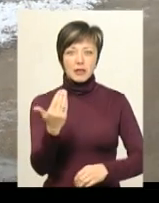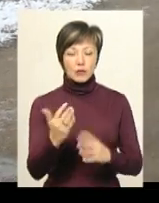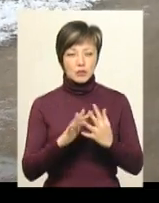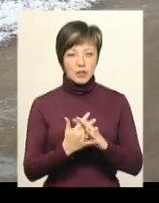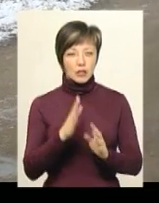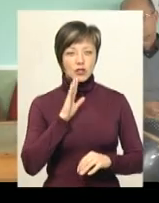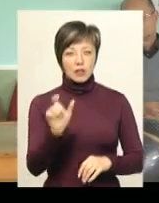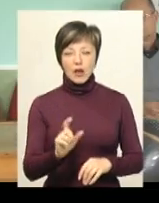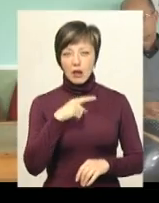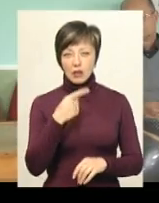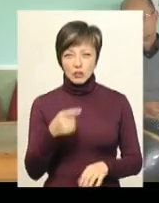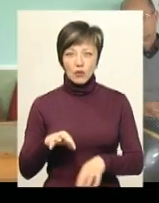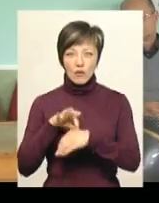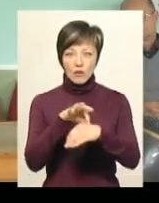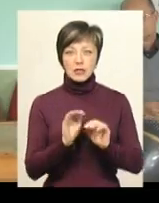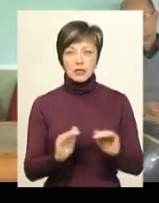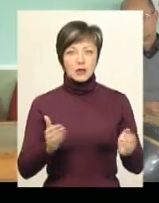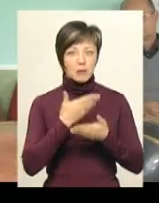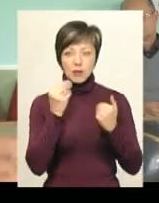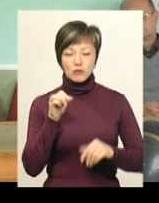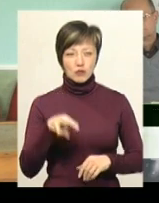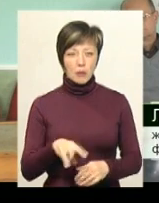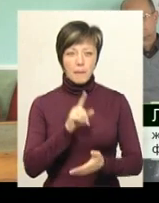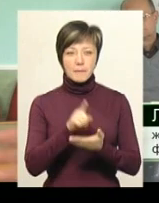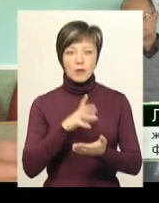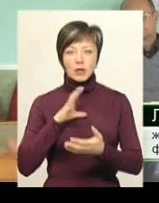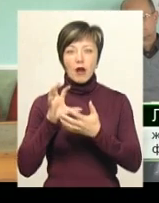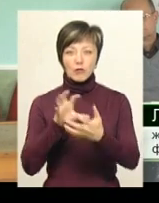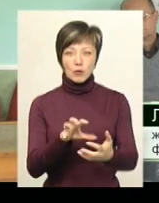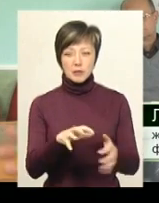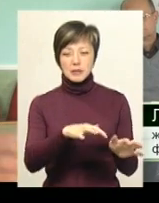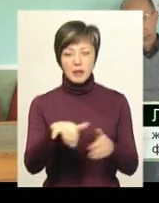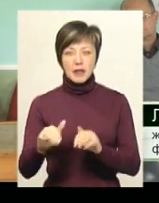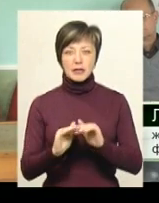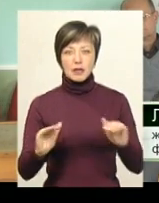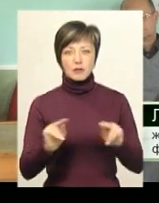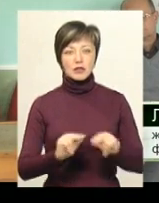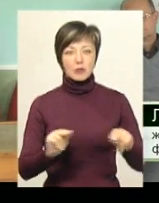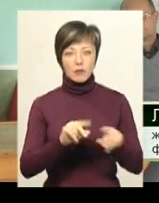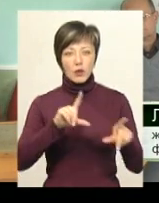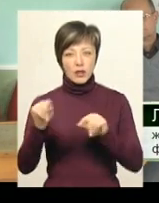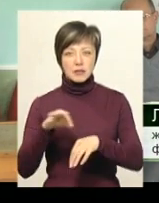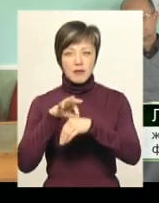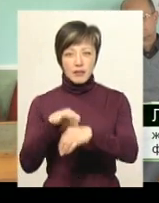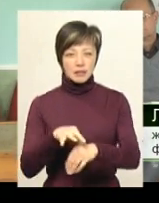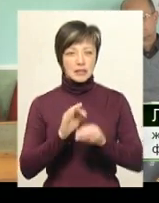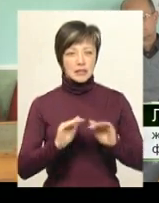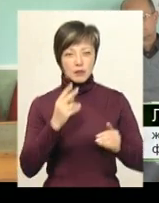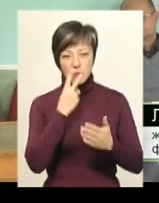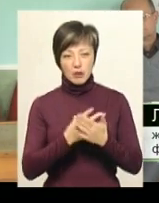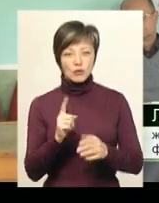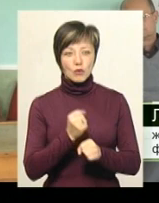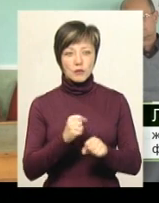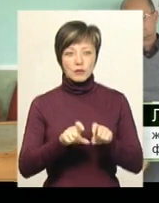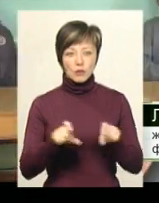села. Жінка каже, довозити дітей немає чим. Мав поїхати автобус, взяти цих дітей, взяти цих вчителів, поїхати, завезти цих дітей, щоб діти бачили, що